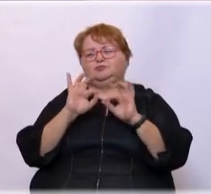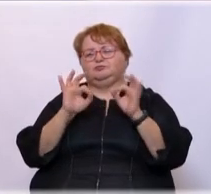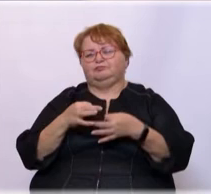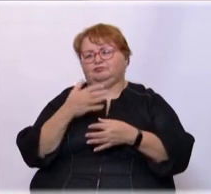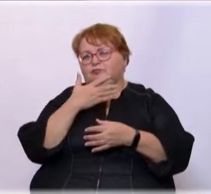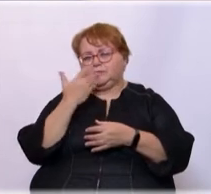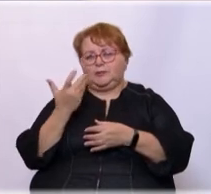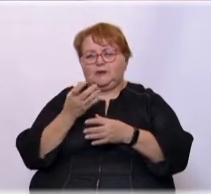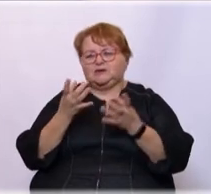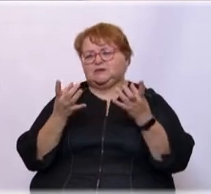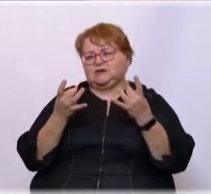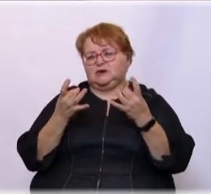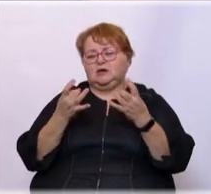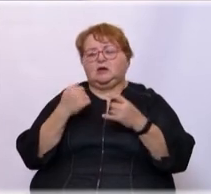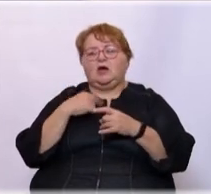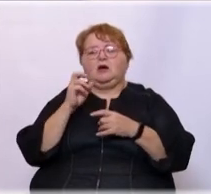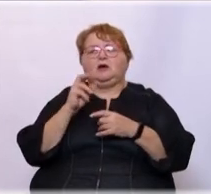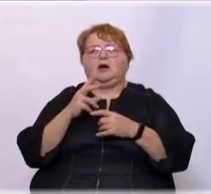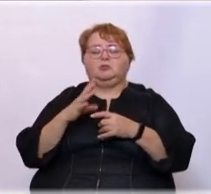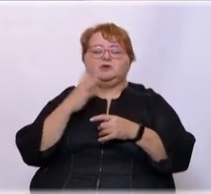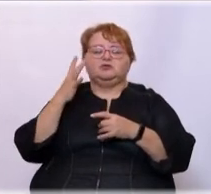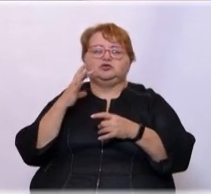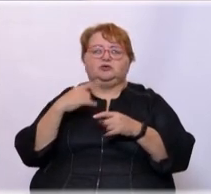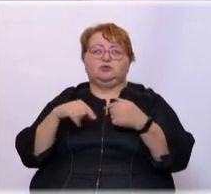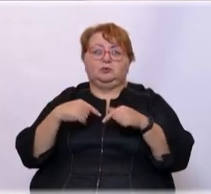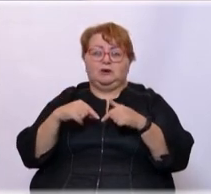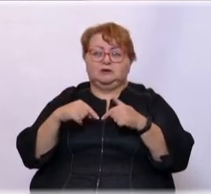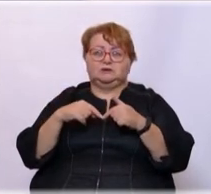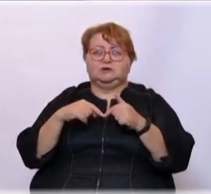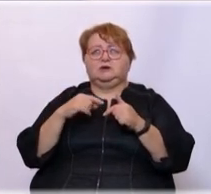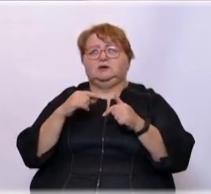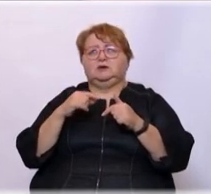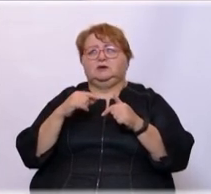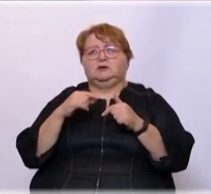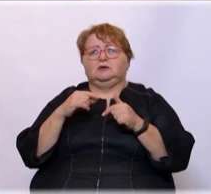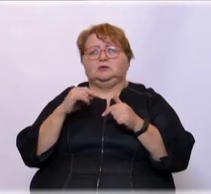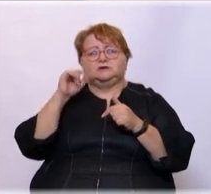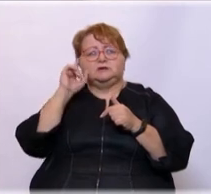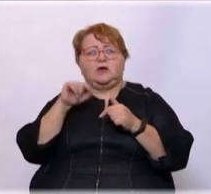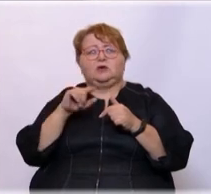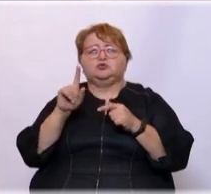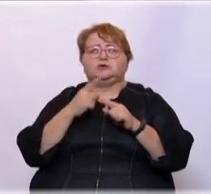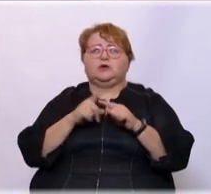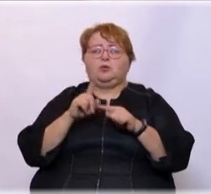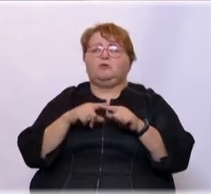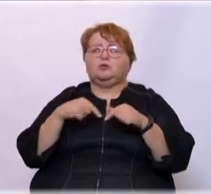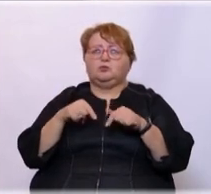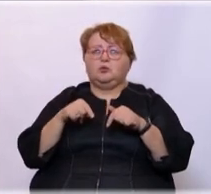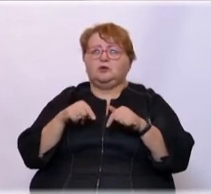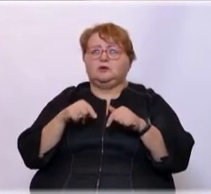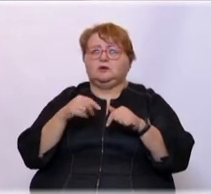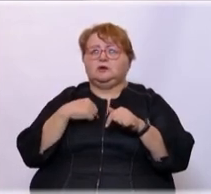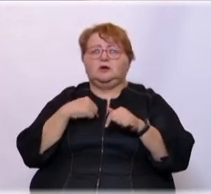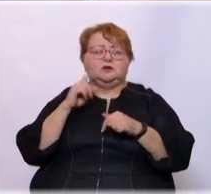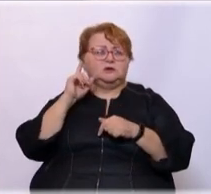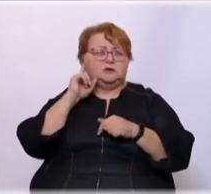Я, как бывший футболист, в принципе, да, все-таки знаю, что такое футбол, не